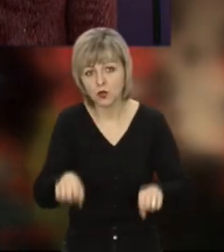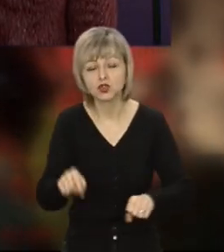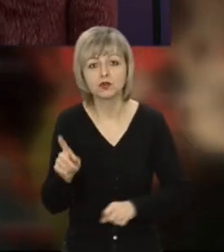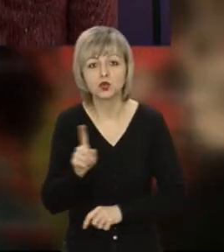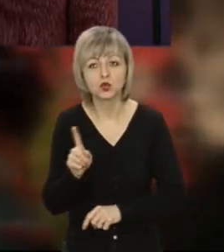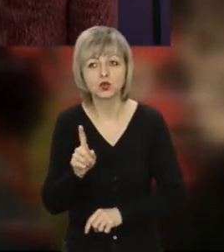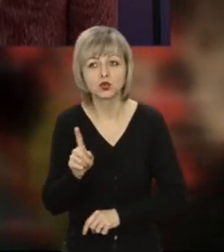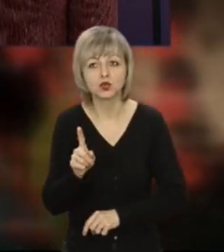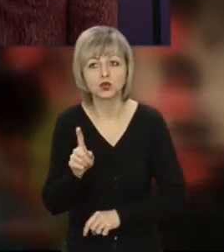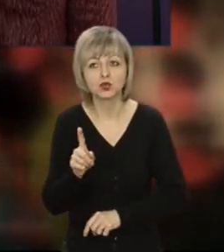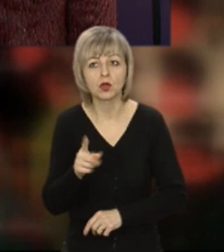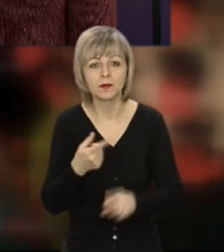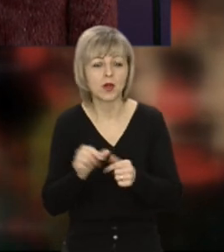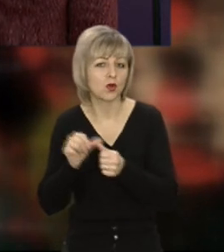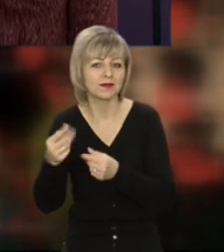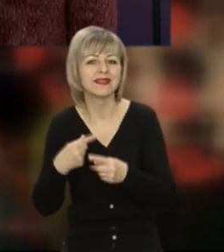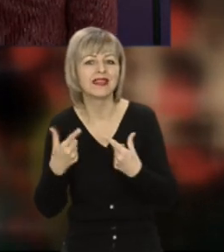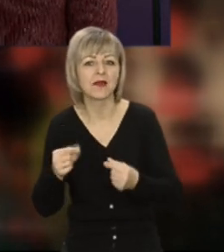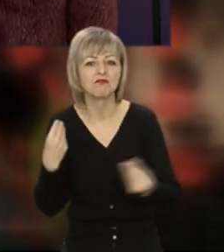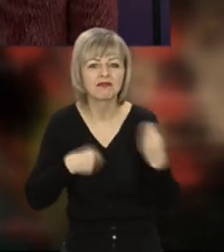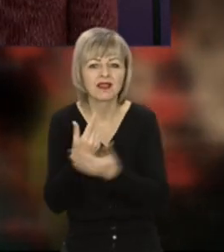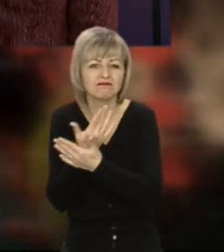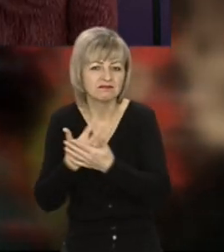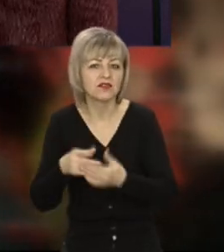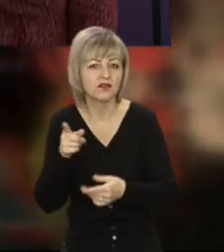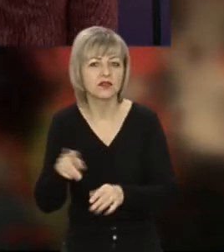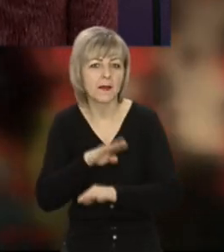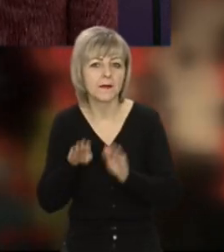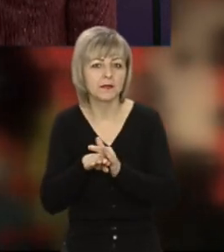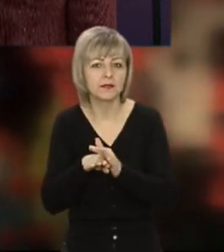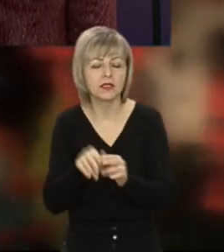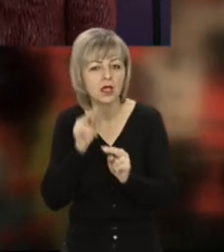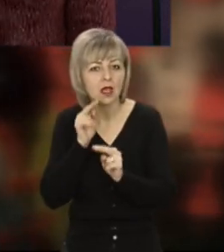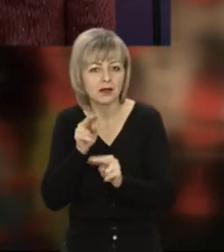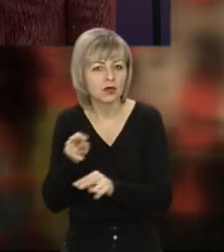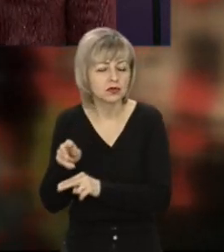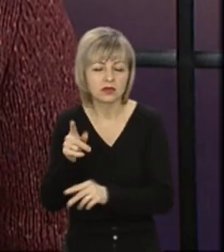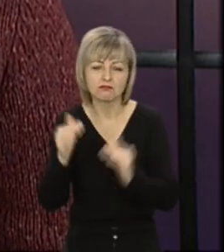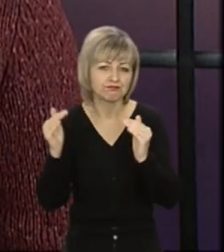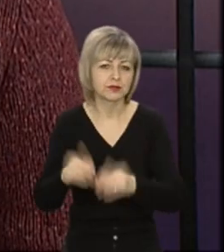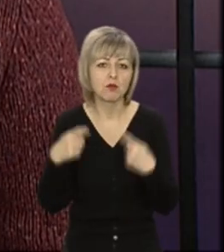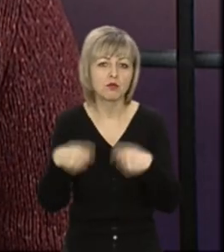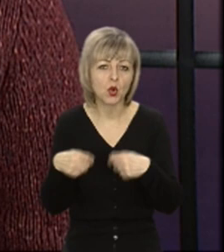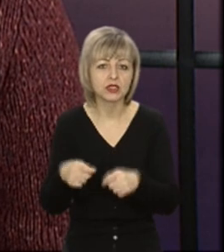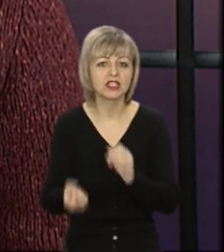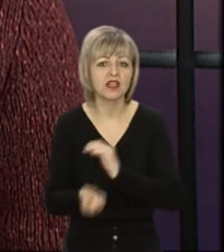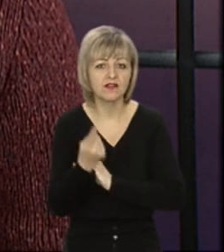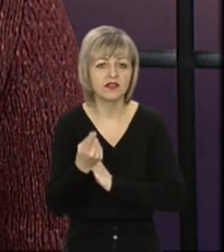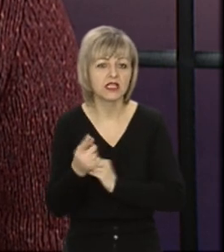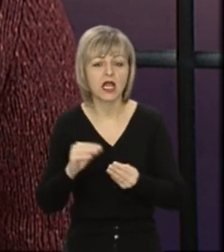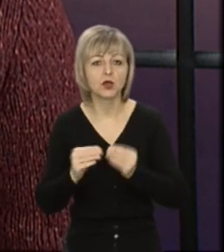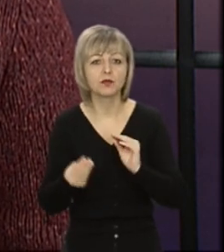що особливо промислова група, та, що є підконтрольною, дуже сильно впали і продажі. І більше того, виникають